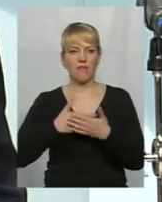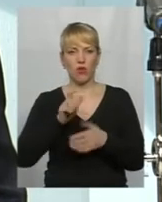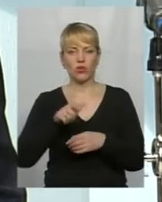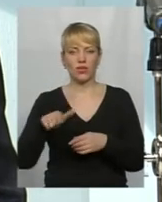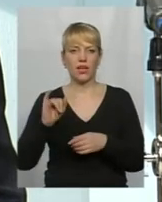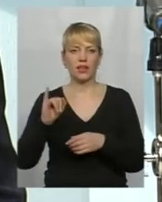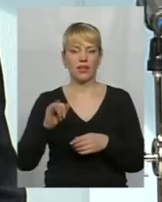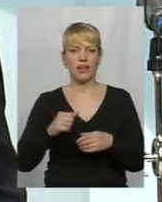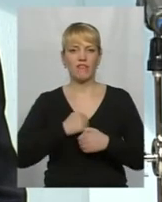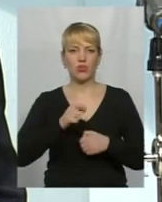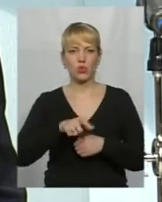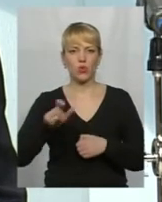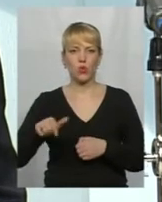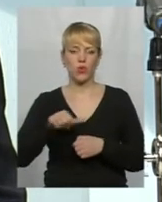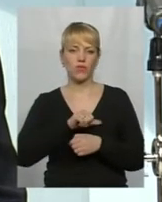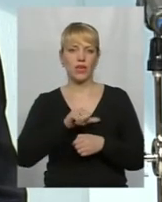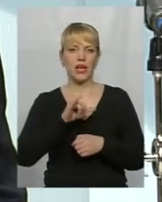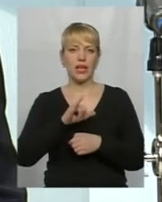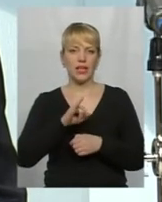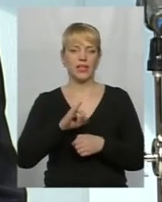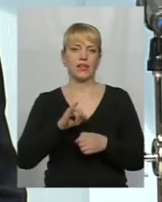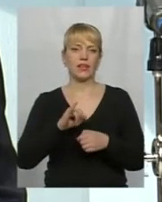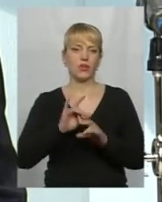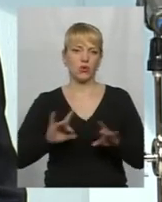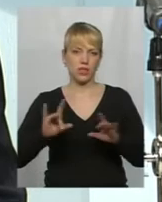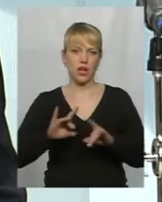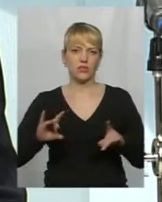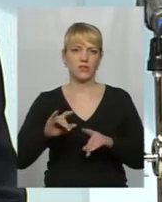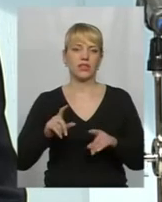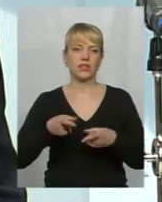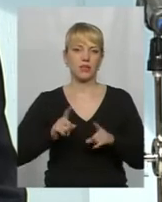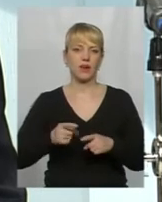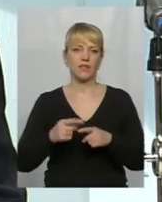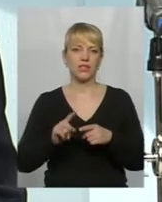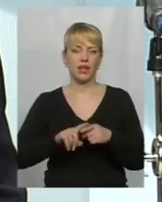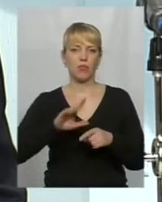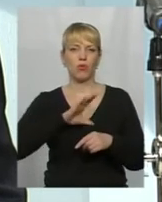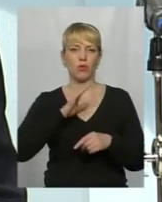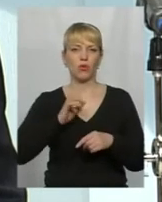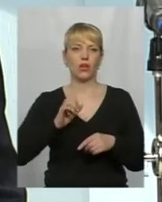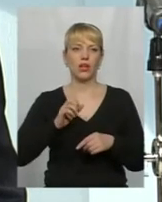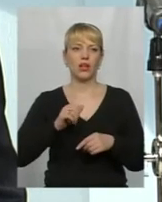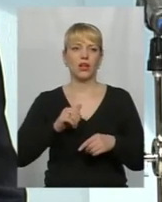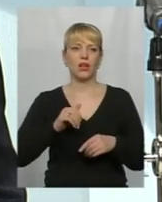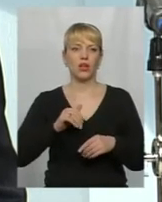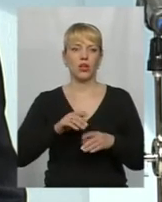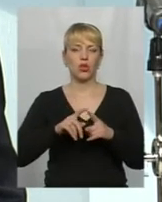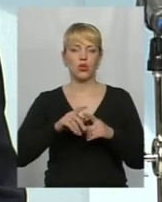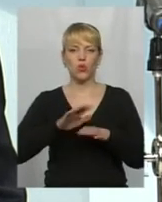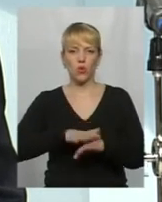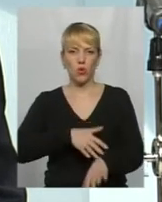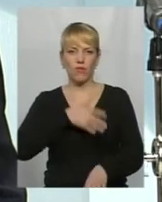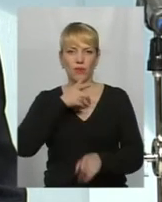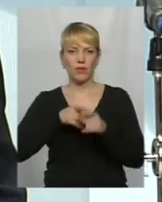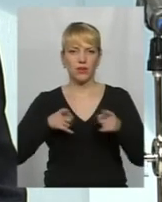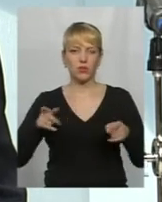Знову ж таки, військові розказували. І, насправді, це було дійсно досить довгий період часу.